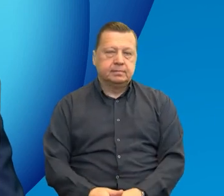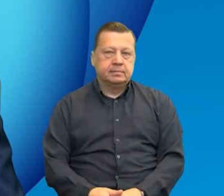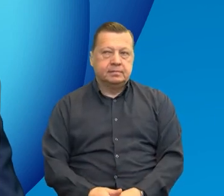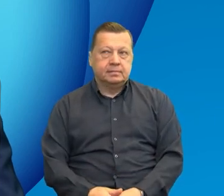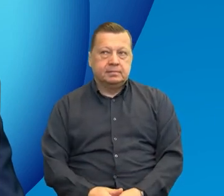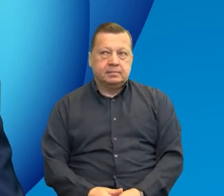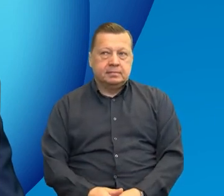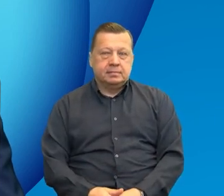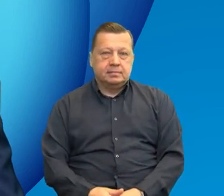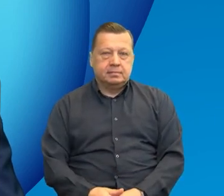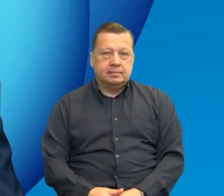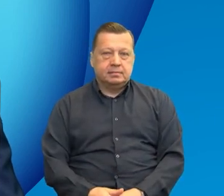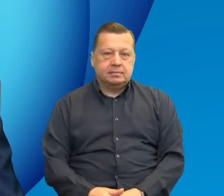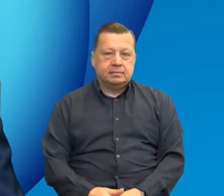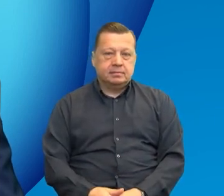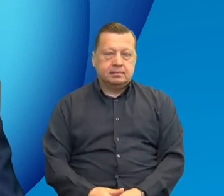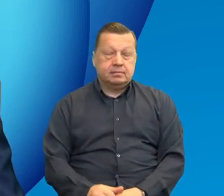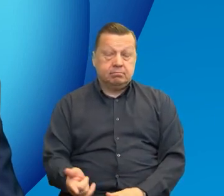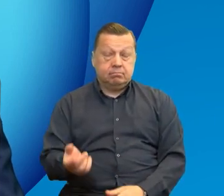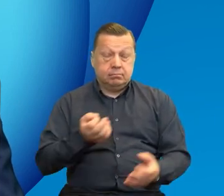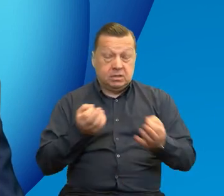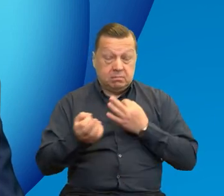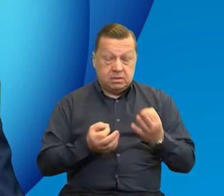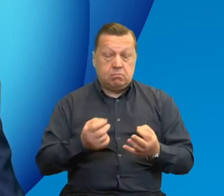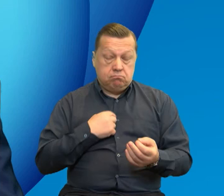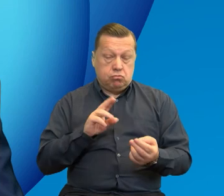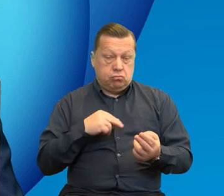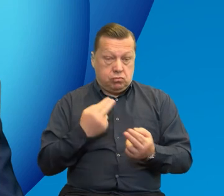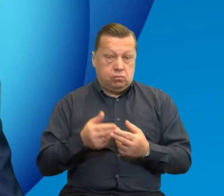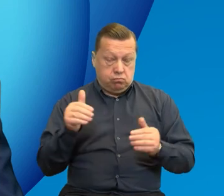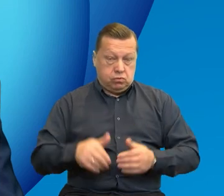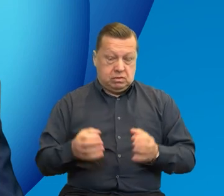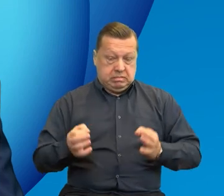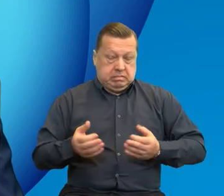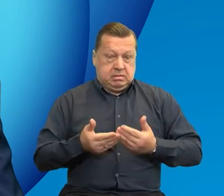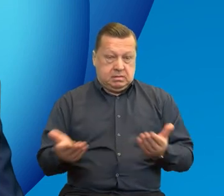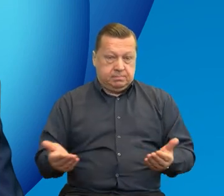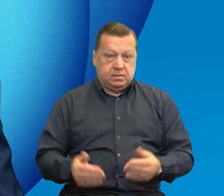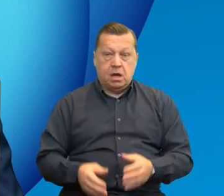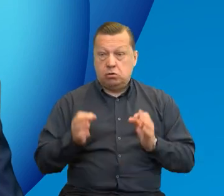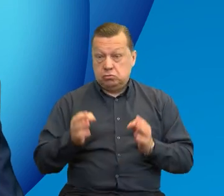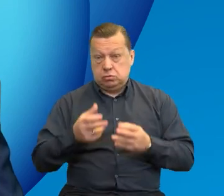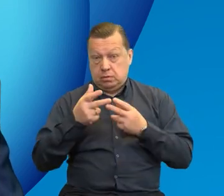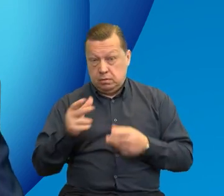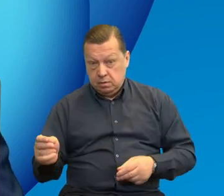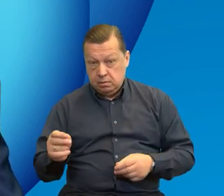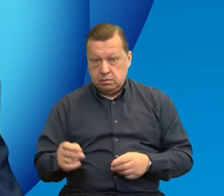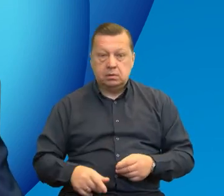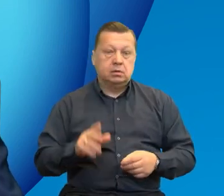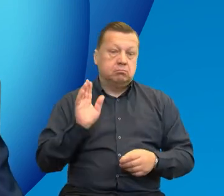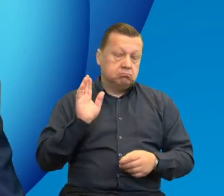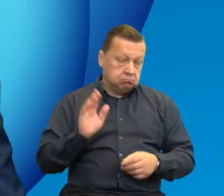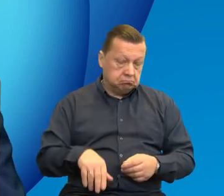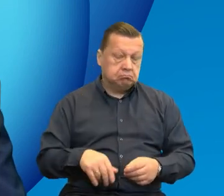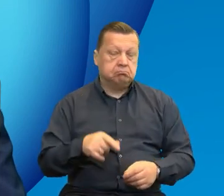na te pytania udzielić Państwu odpowiedzi. Jeśli nie dzisiaj, to oczywiście jesteśmy do Państwa